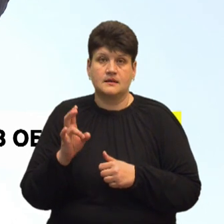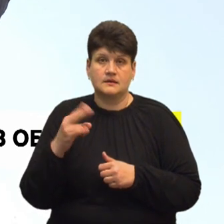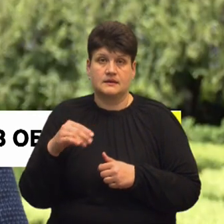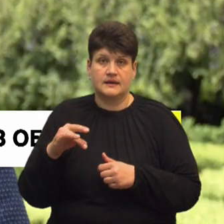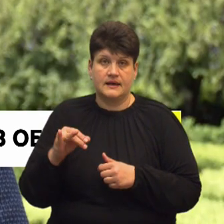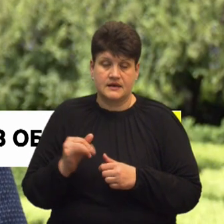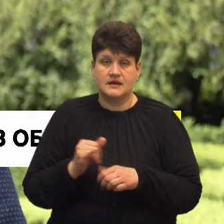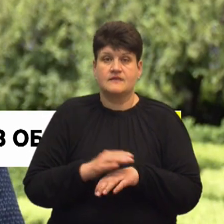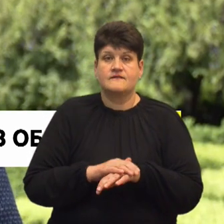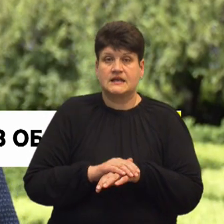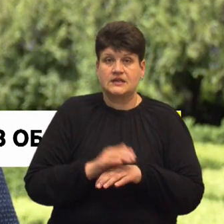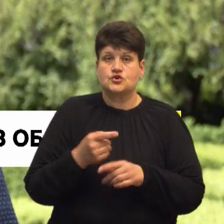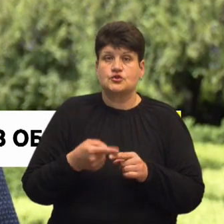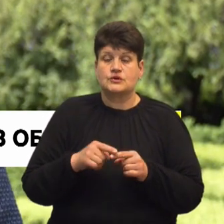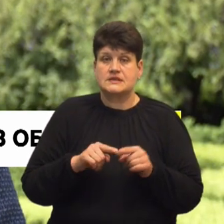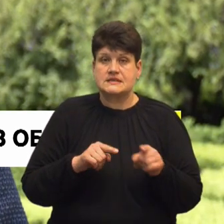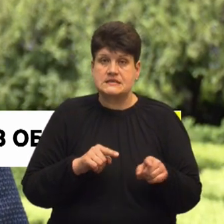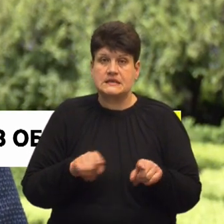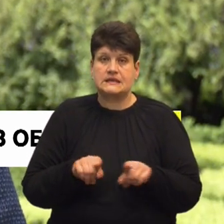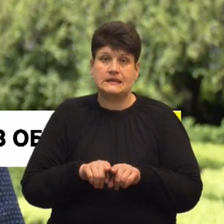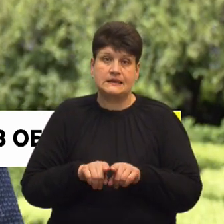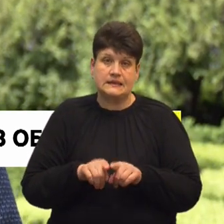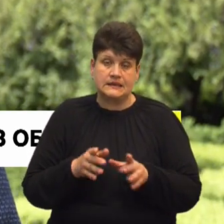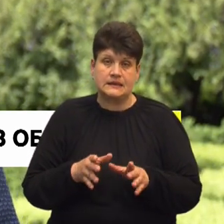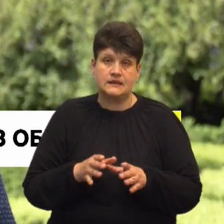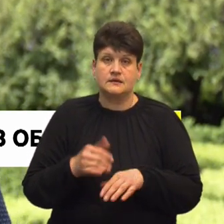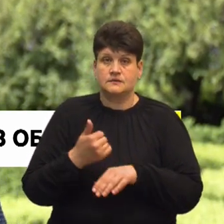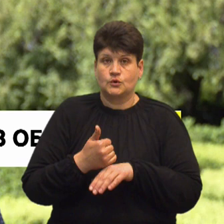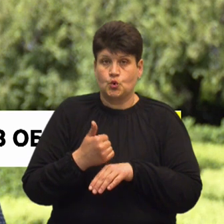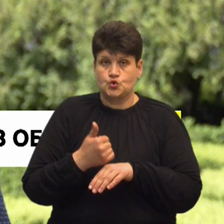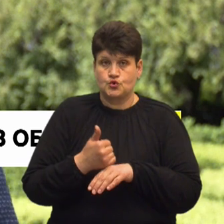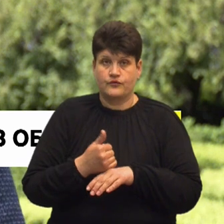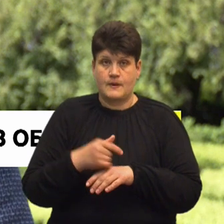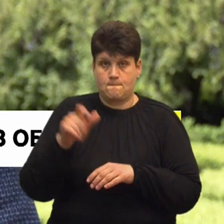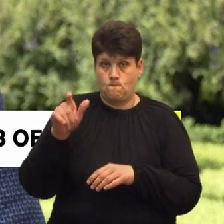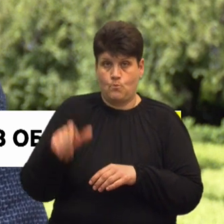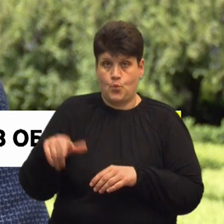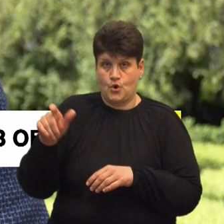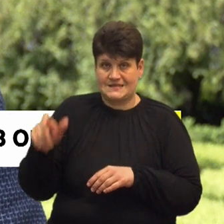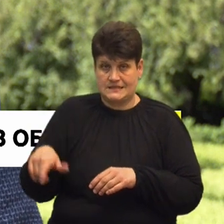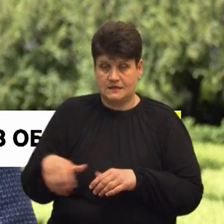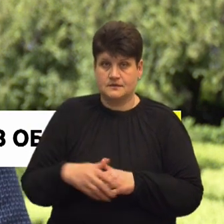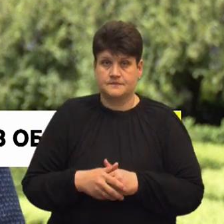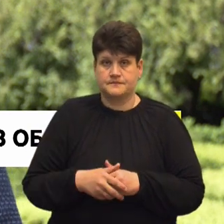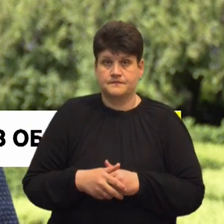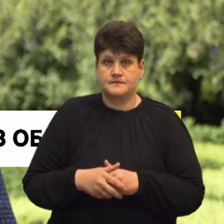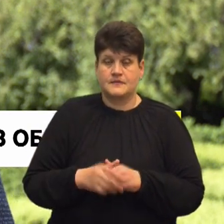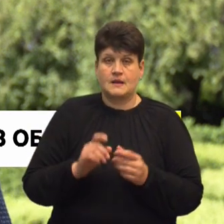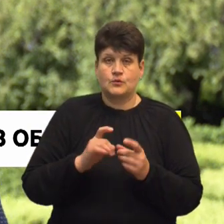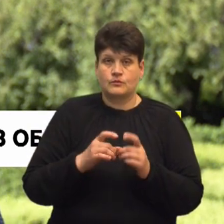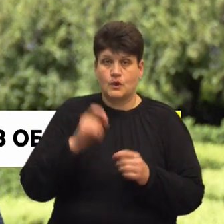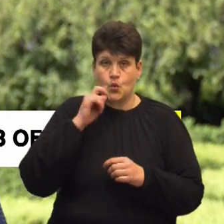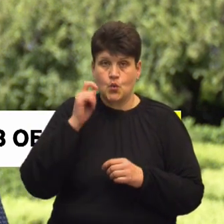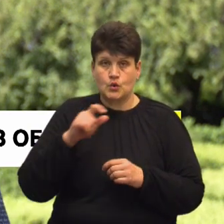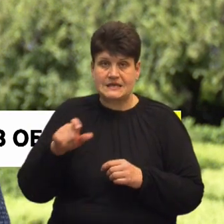це такі ключові можна сказати постаті боротьби українців за